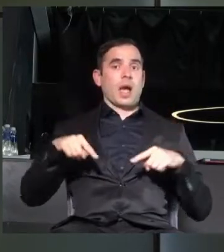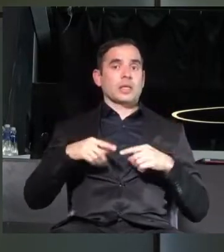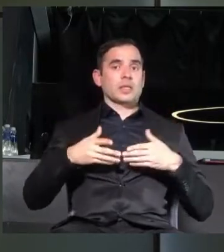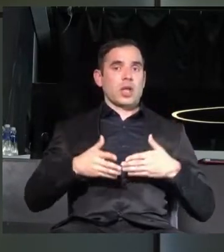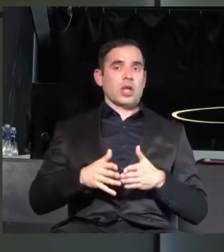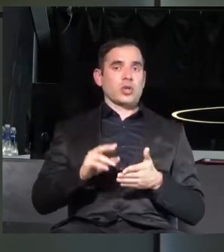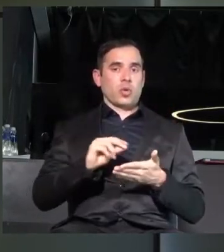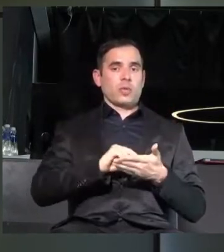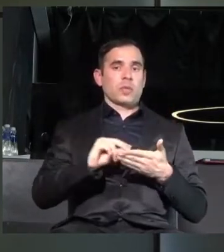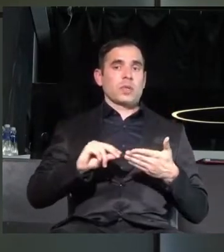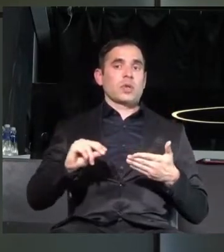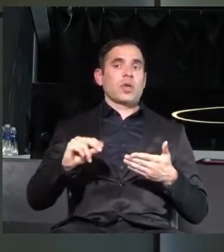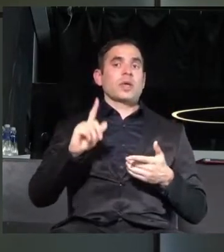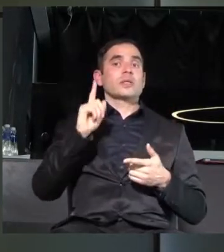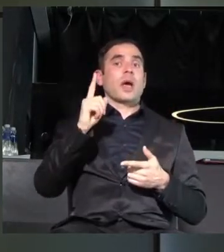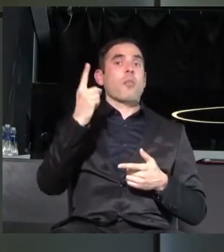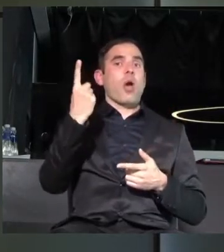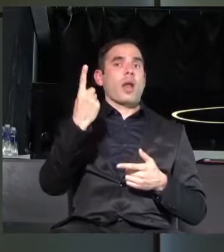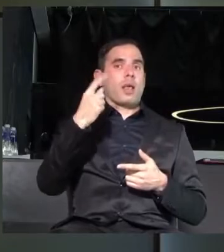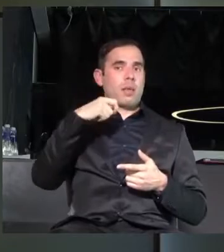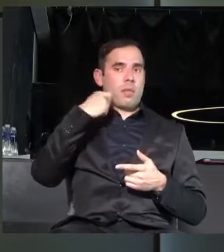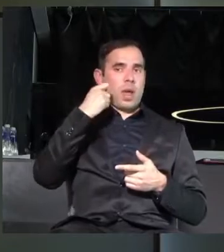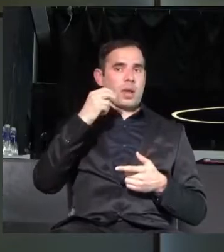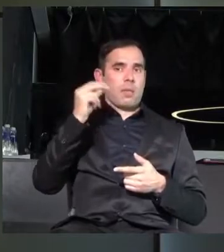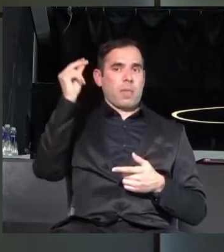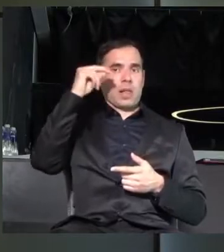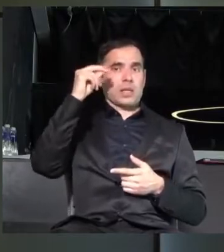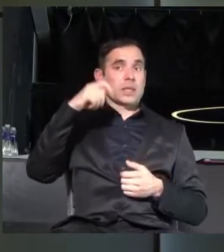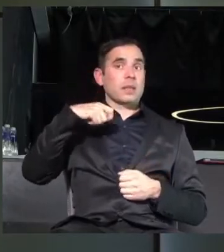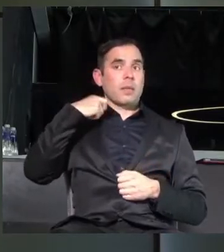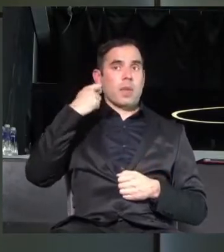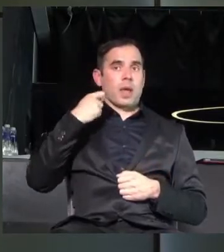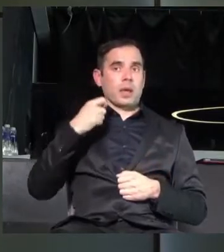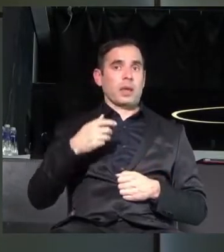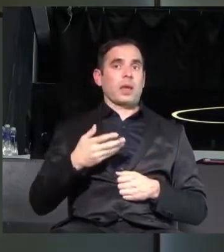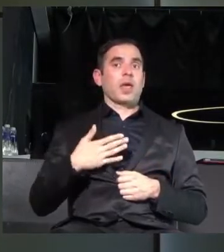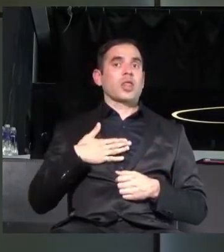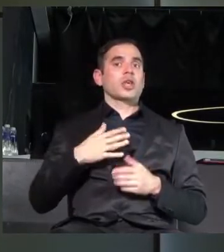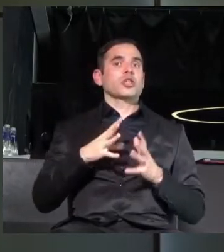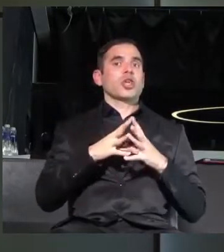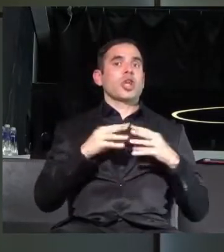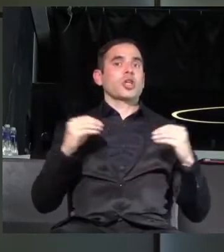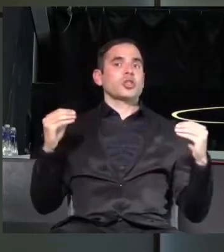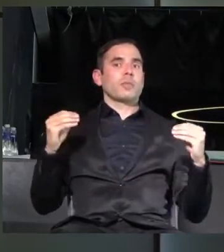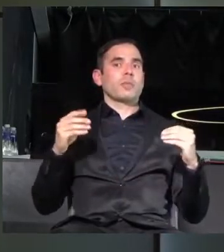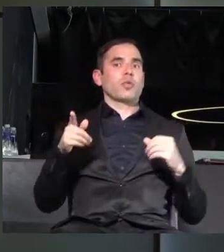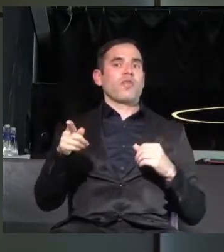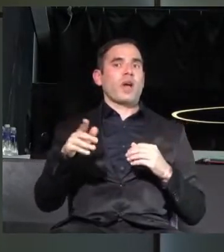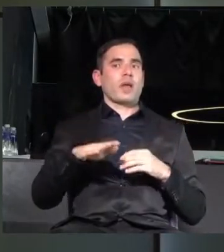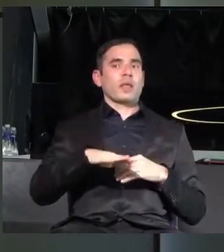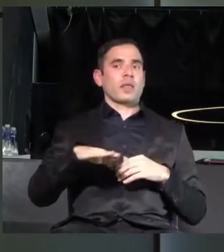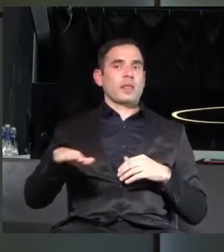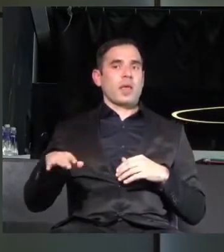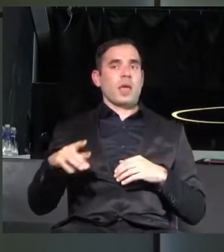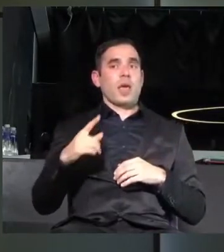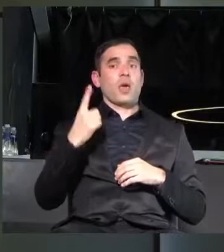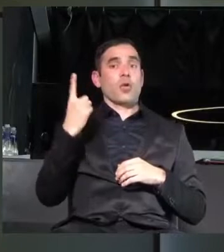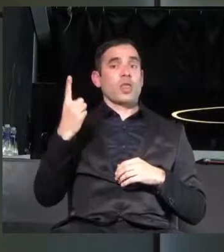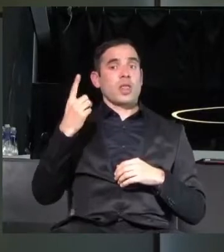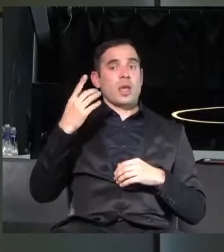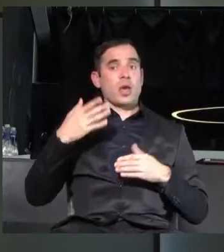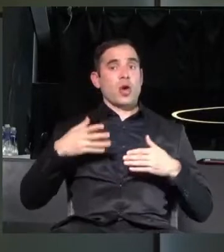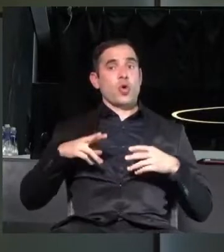едната и майка, българската майка. И ние ще лишим това дете или от единия му родител,